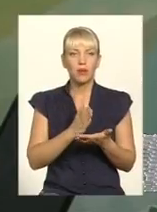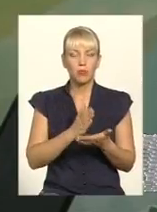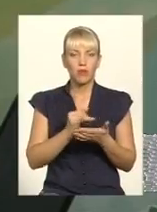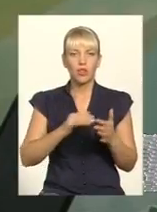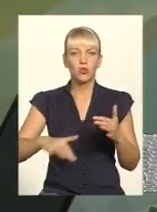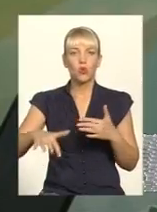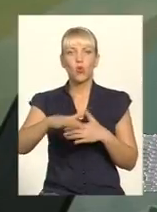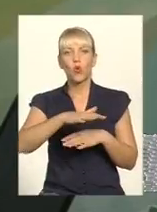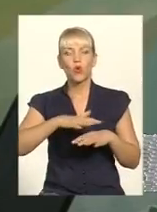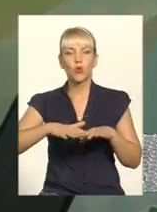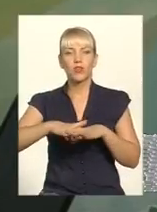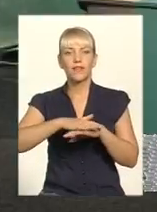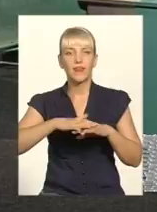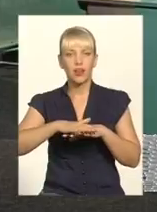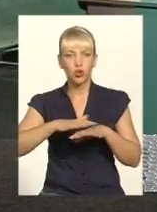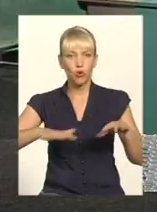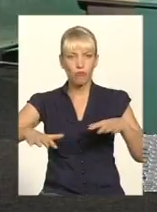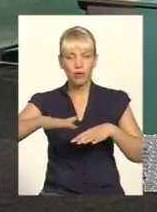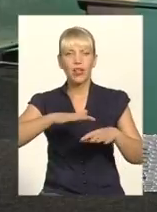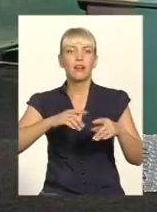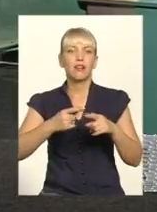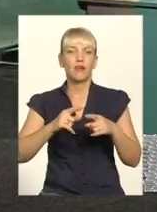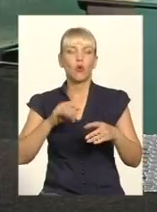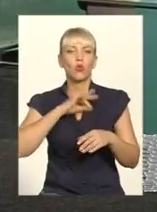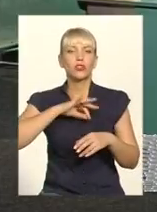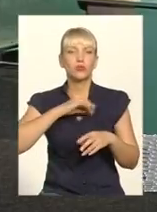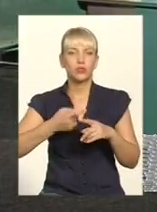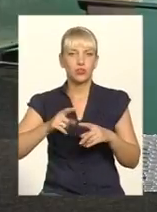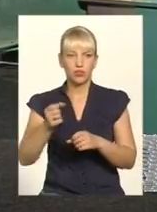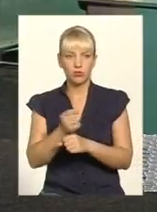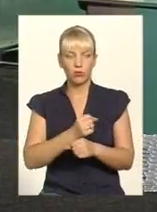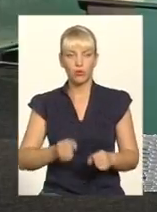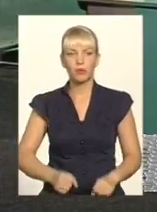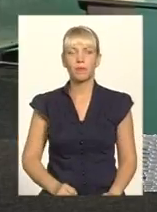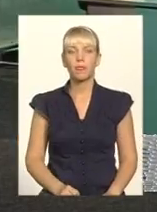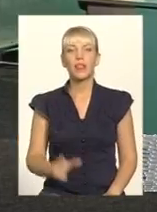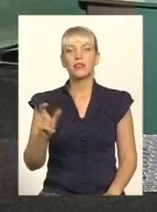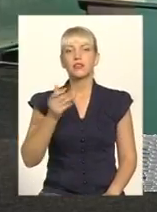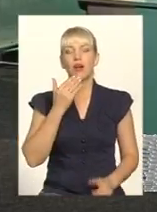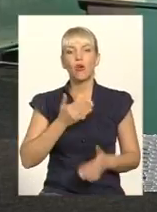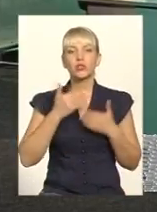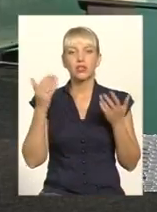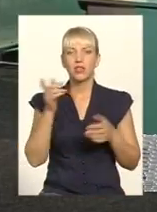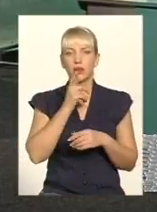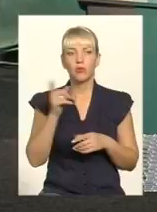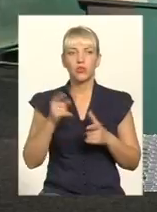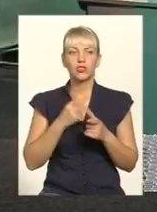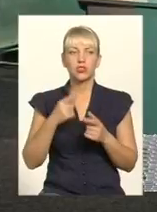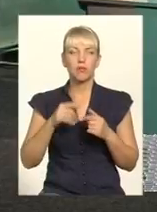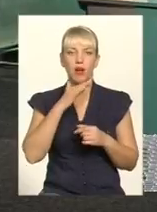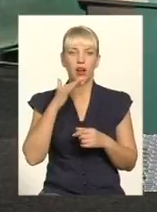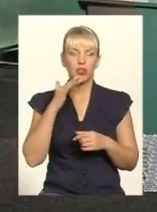зброєю, не думаючи про наслідки. Пане Олександре, за останній період, чи багато